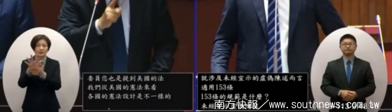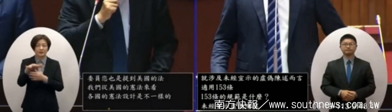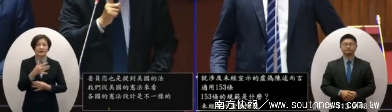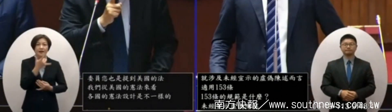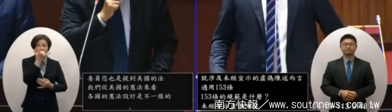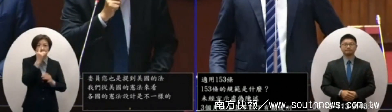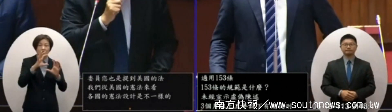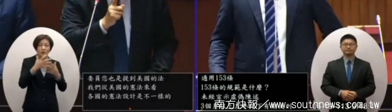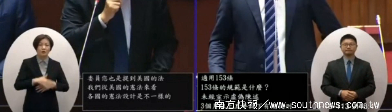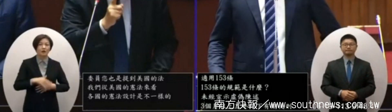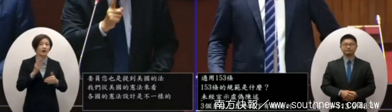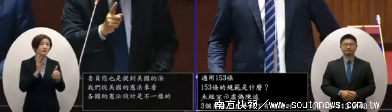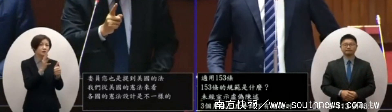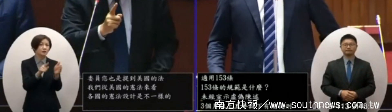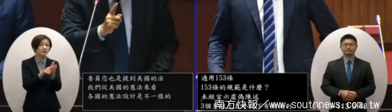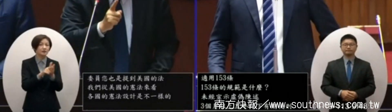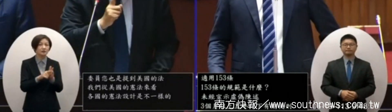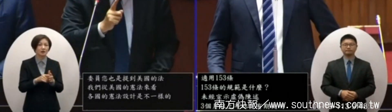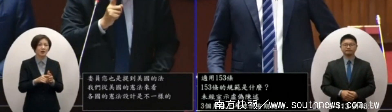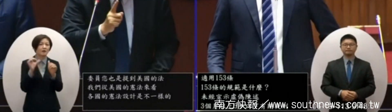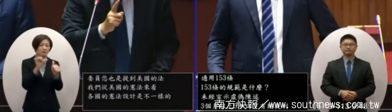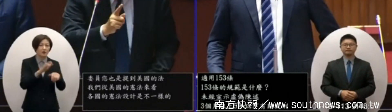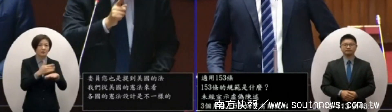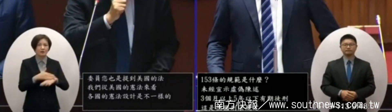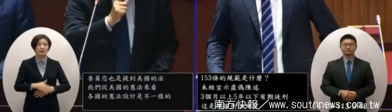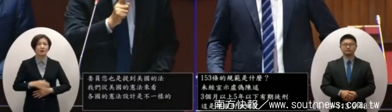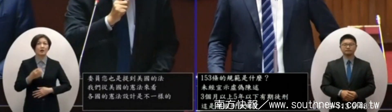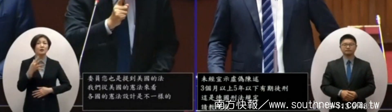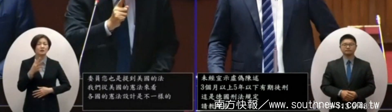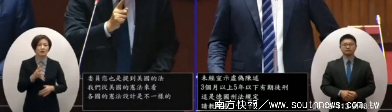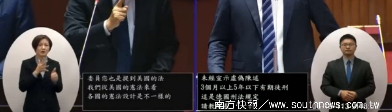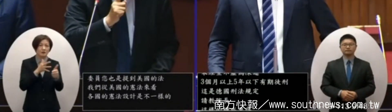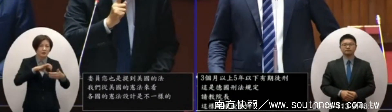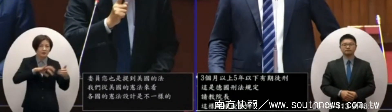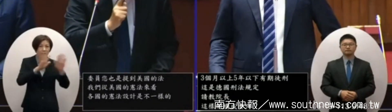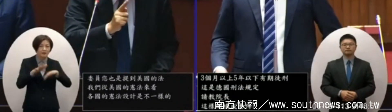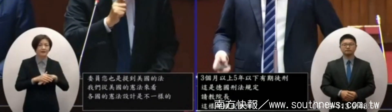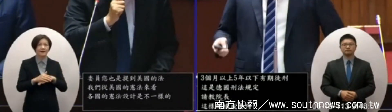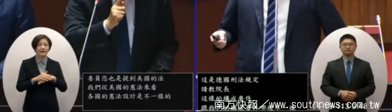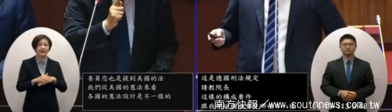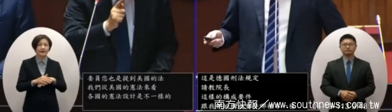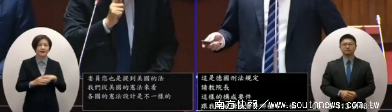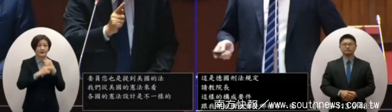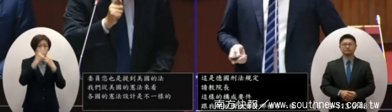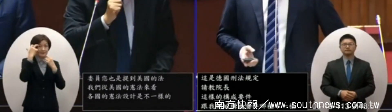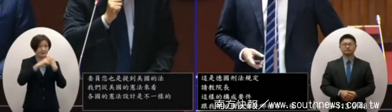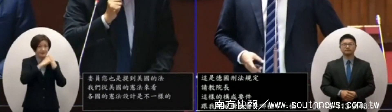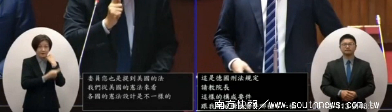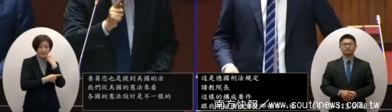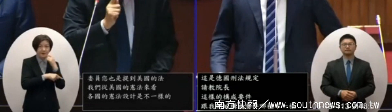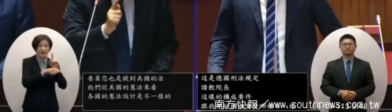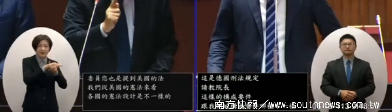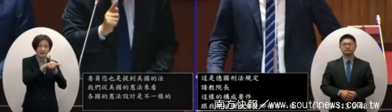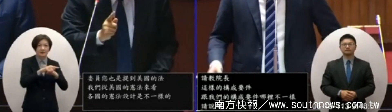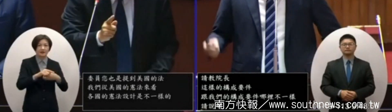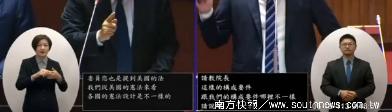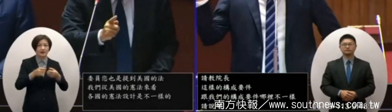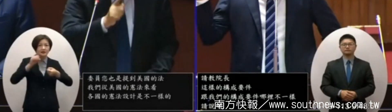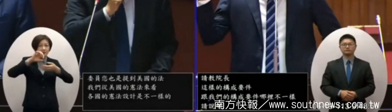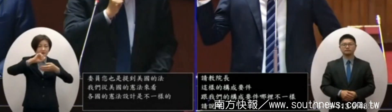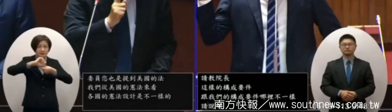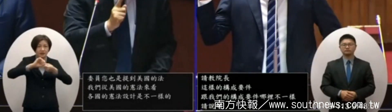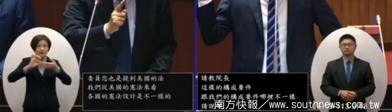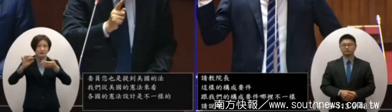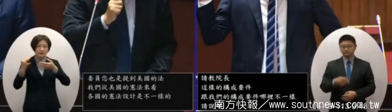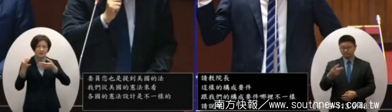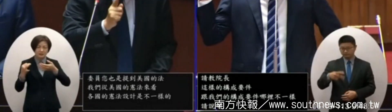沒有執行需要說要入罪的執行的內容他是根據執行證是根據憲法徵修三條第一項第一款而來